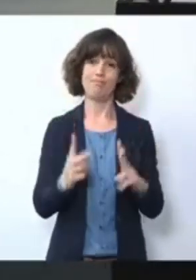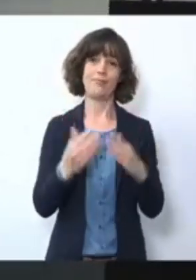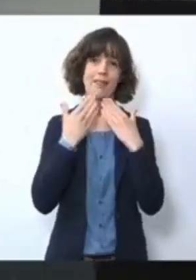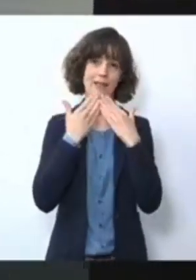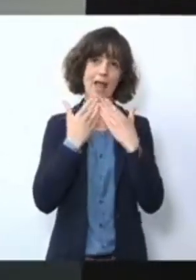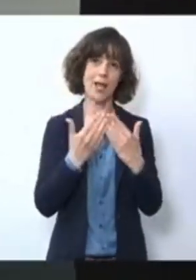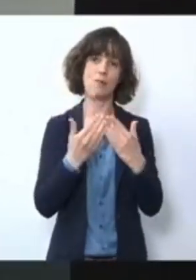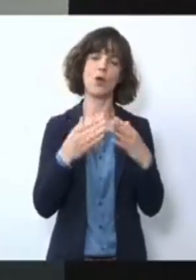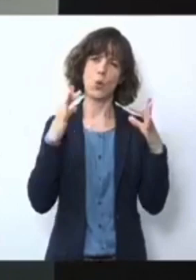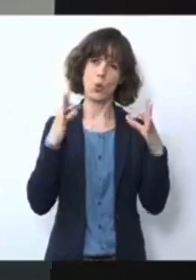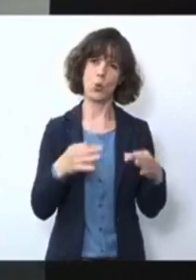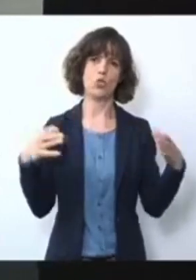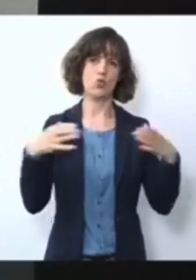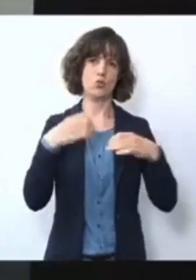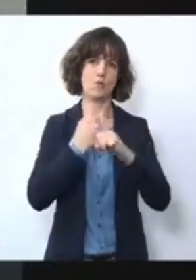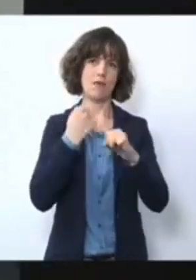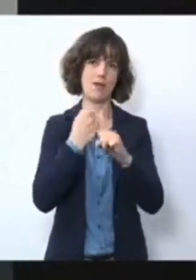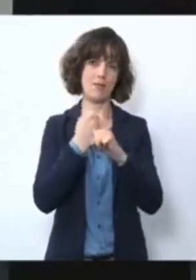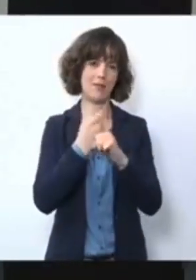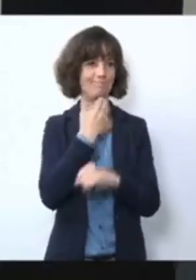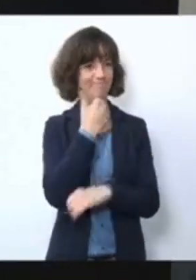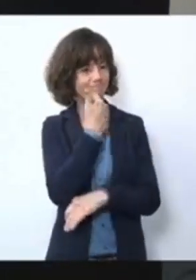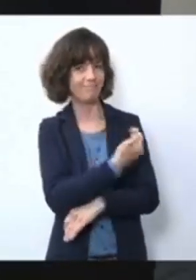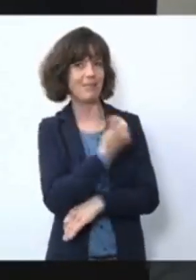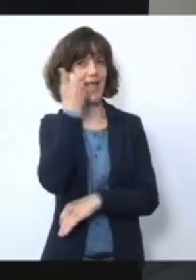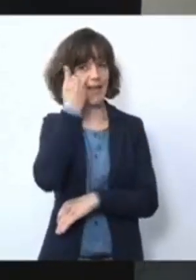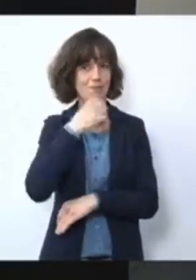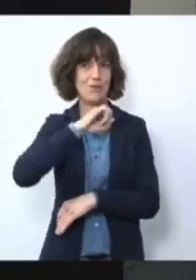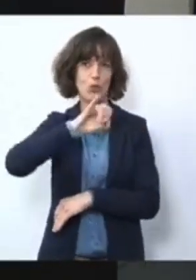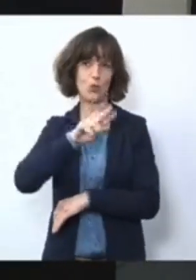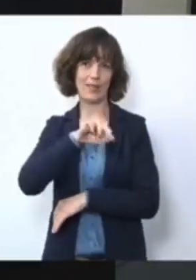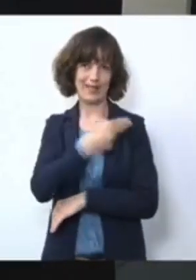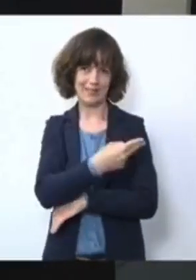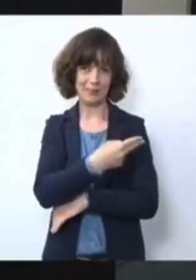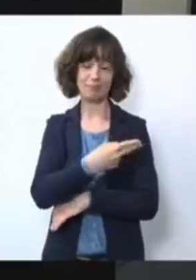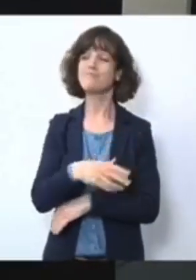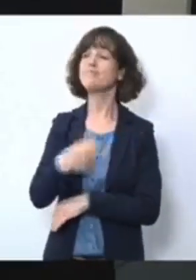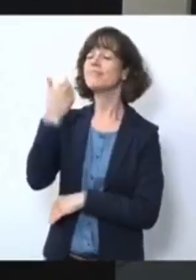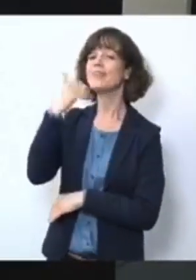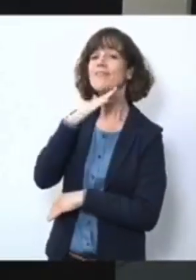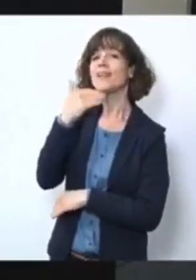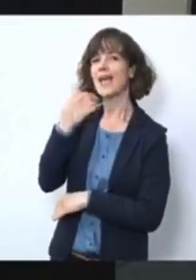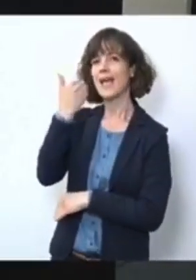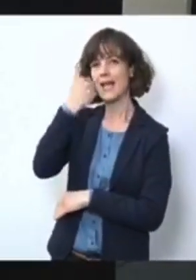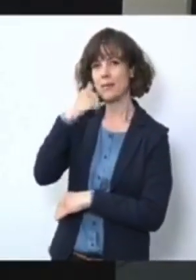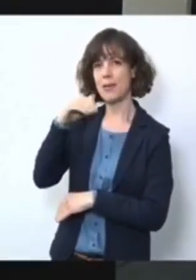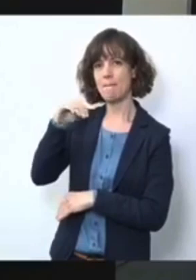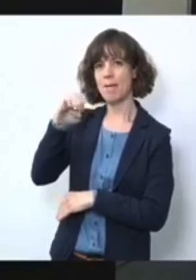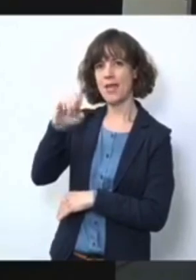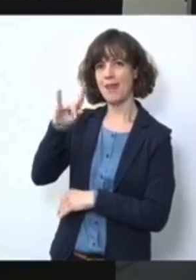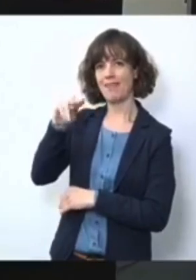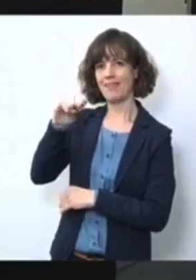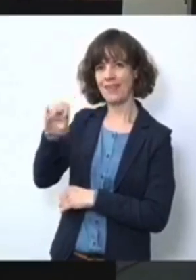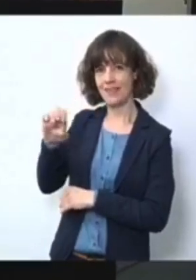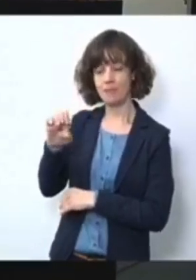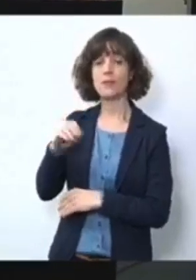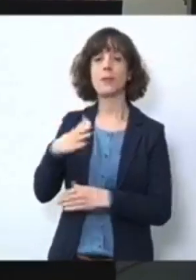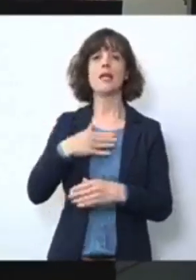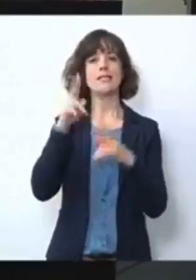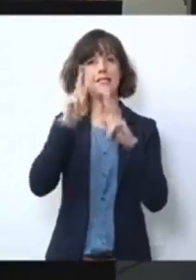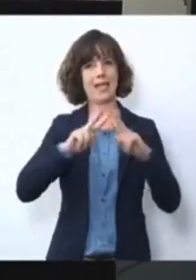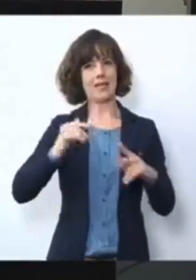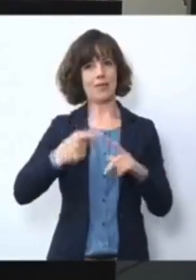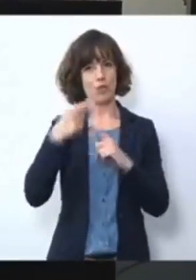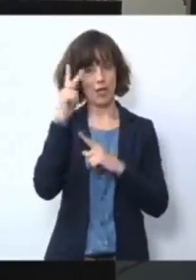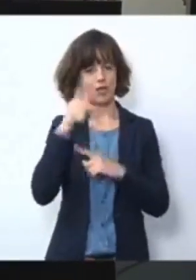das eine gute Zusammenarbeit ist. Vielen Dank, liebe Judith, an dich. Vielen Dank, liebe Melanie. Meine sehr geehrten Damen und Herren, als Digitalministerin